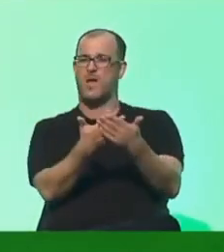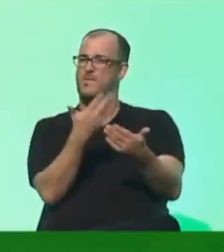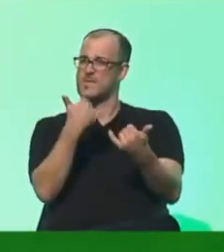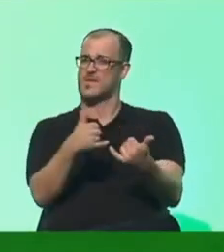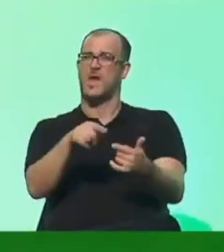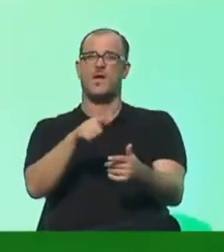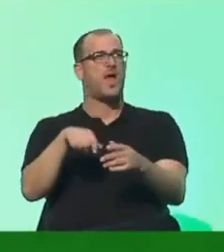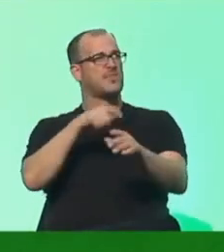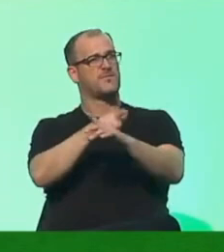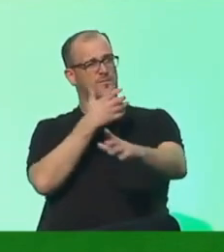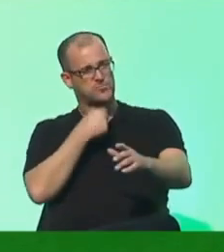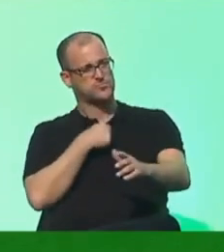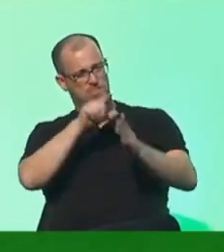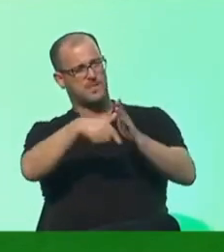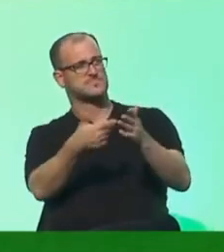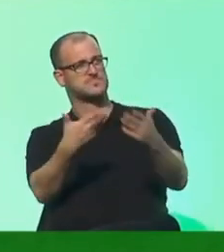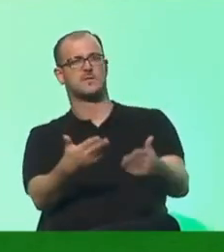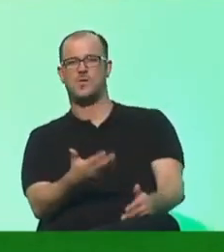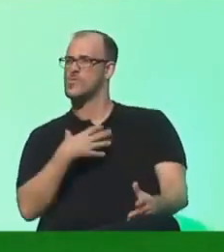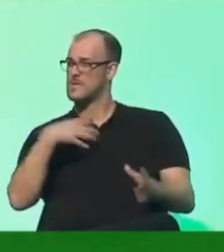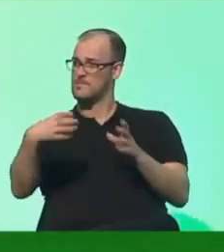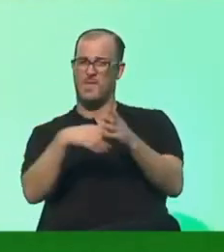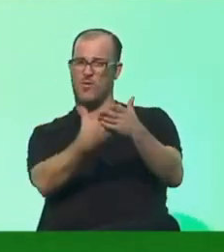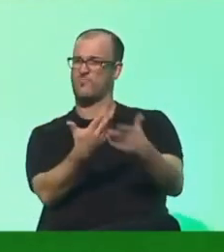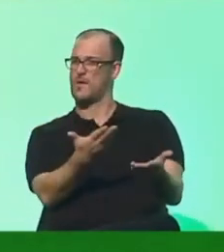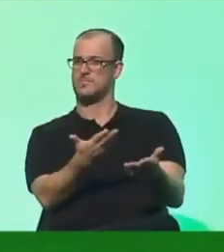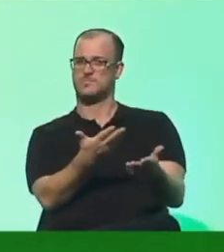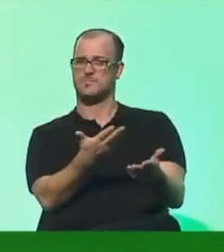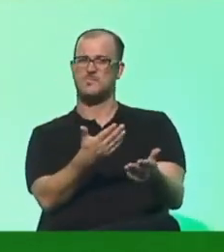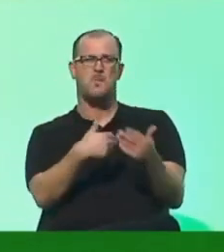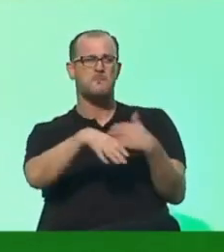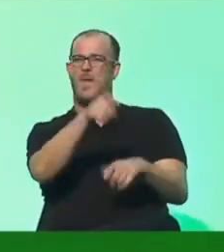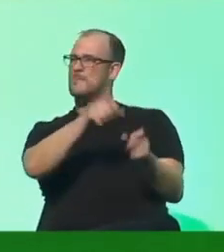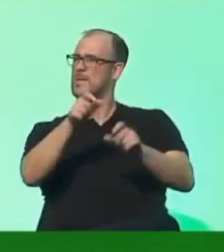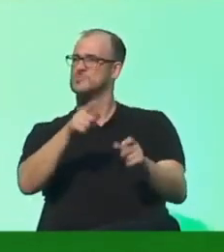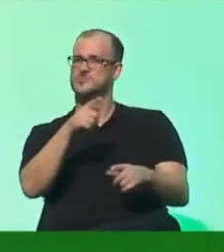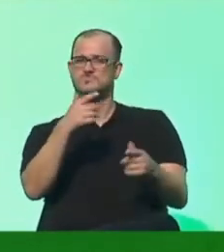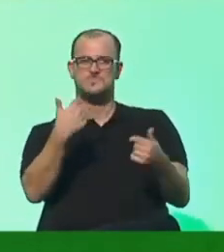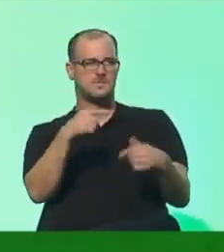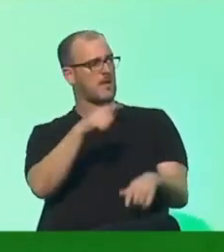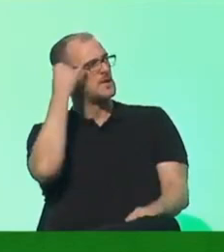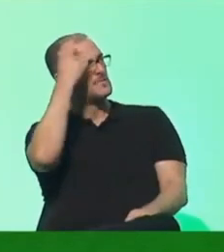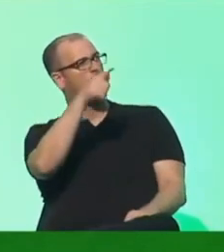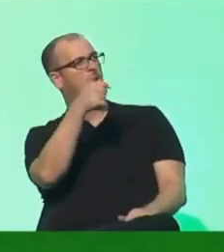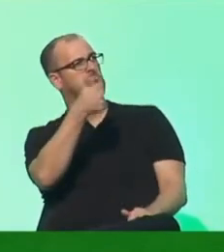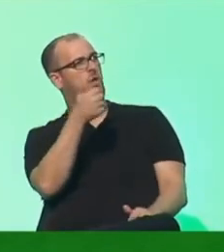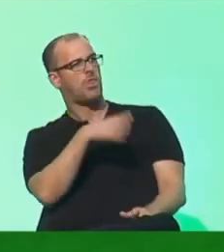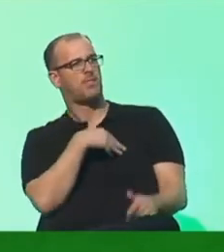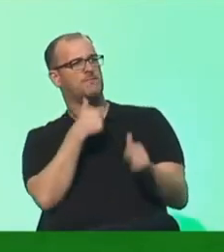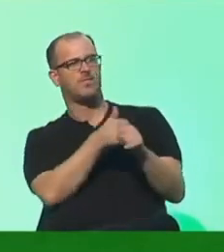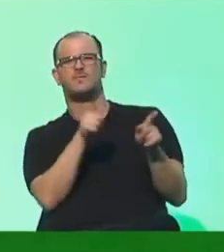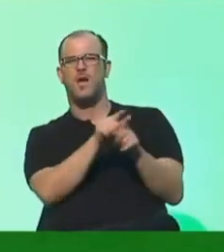hier in NRW zu leisten haben. Das ist unsere gemeinsame Aufgabe. Und immer mehr Menschen versammeln sich hinter dieser Idee. Egal ob im